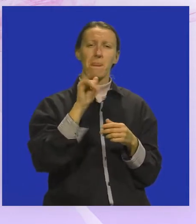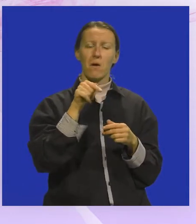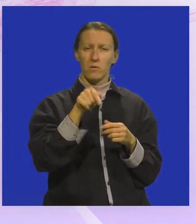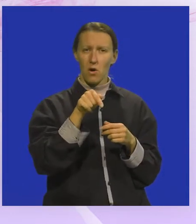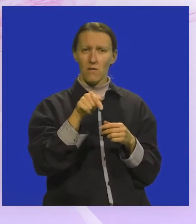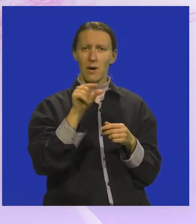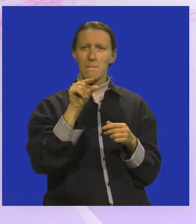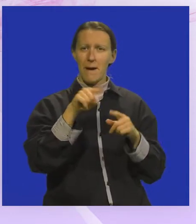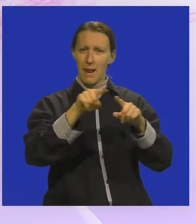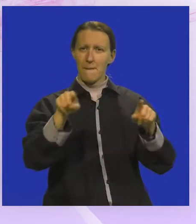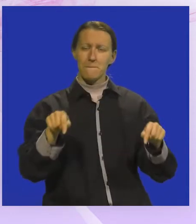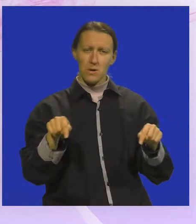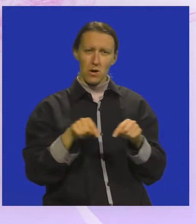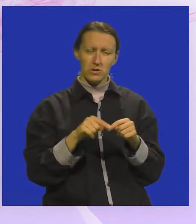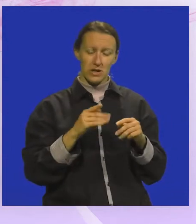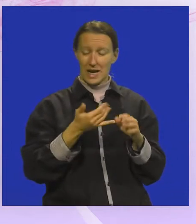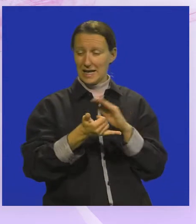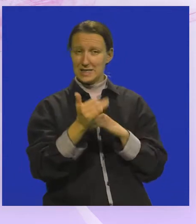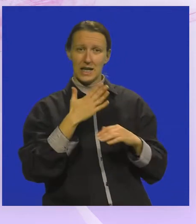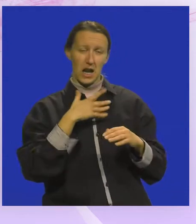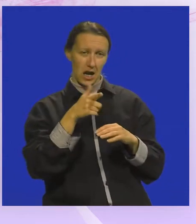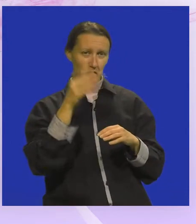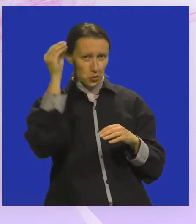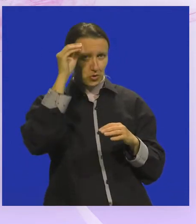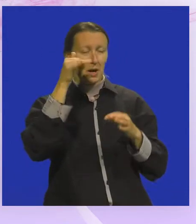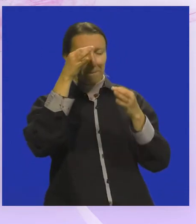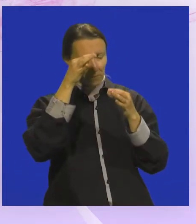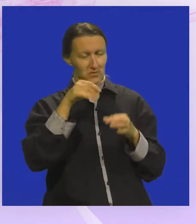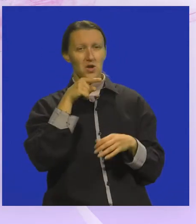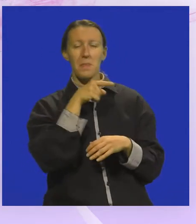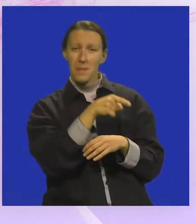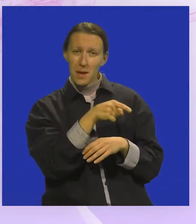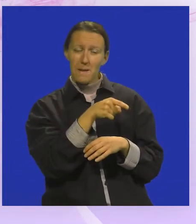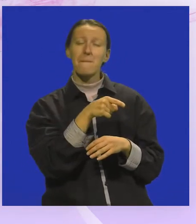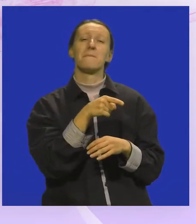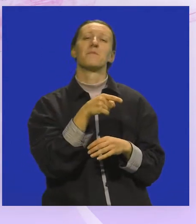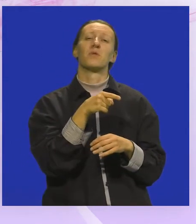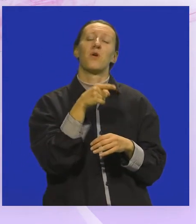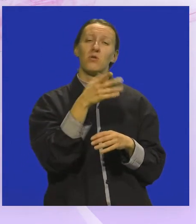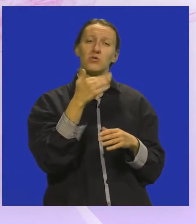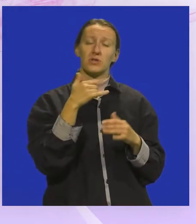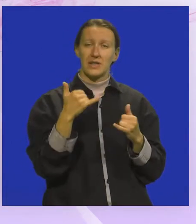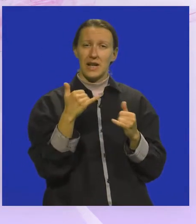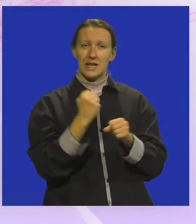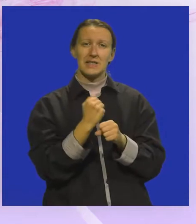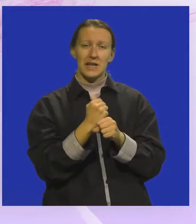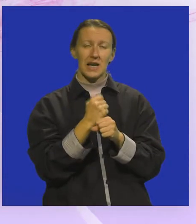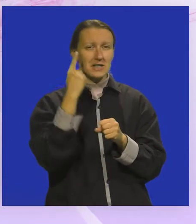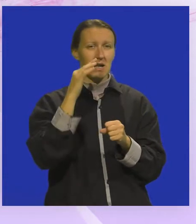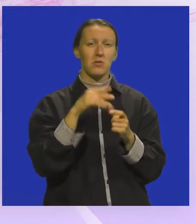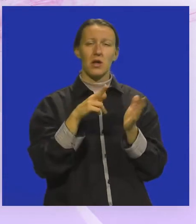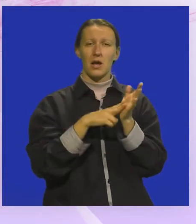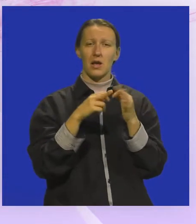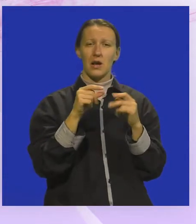ova mala prostorica na izlazu našeg učilišta u biti posvećena njemu. Ono što se danas radi, znamo da je u